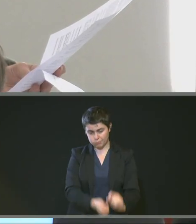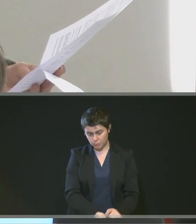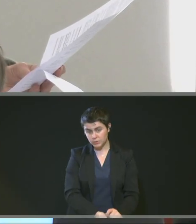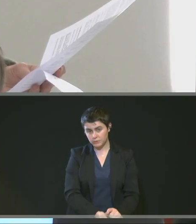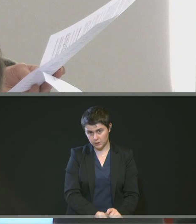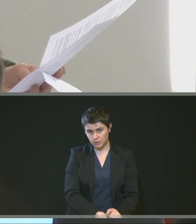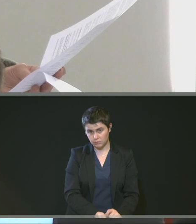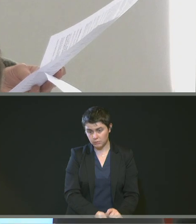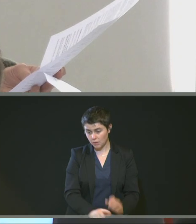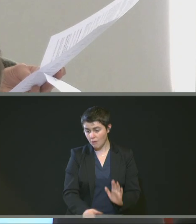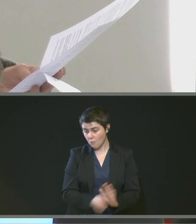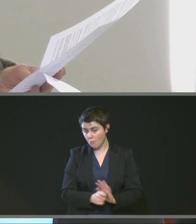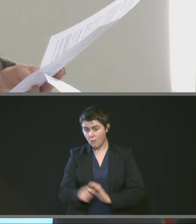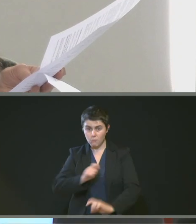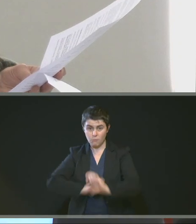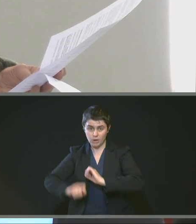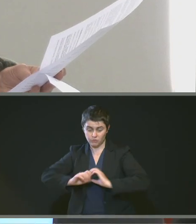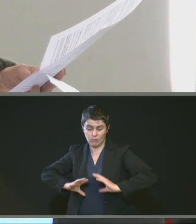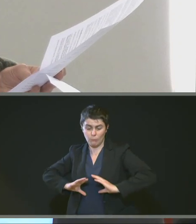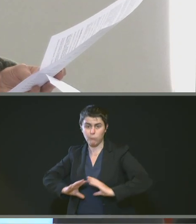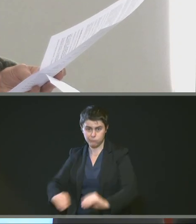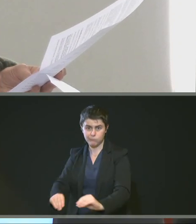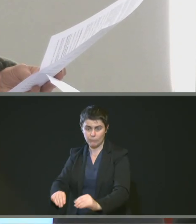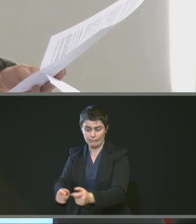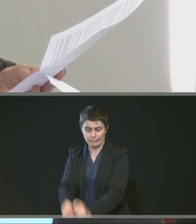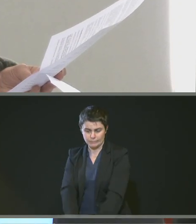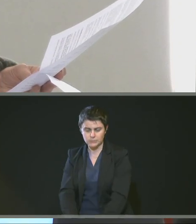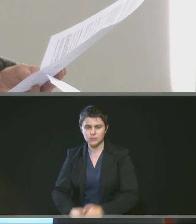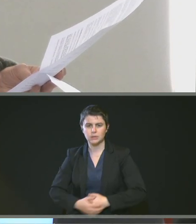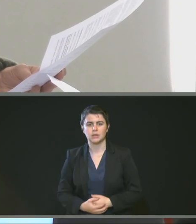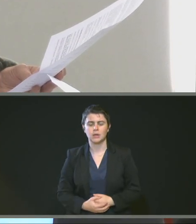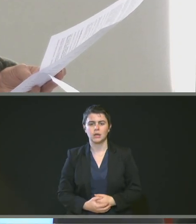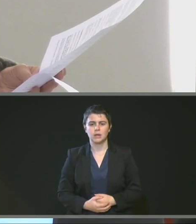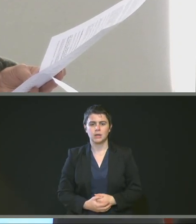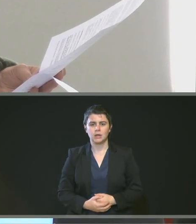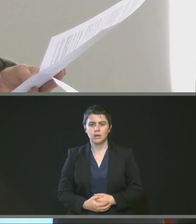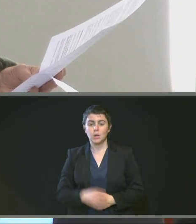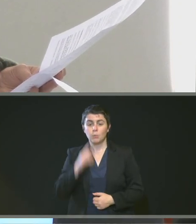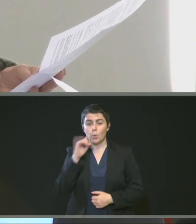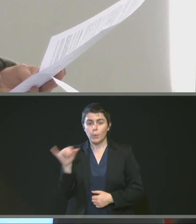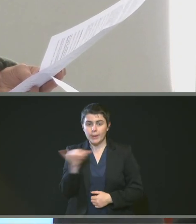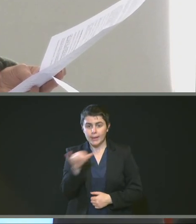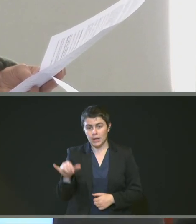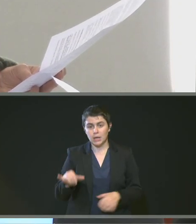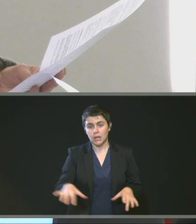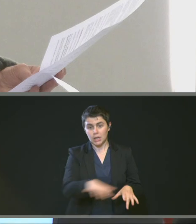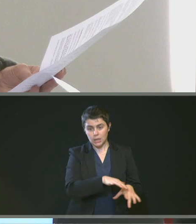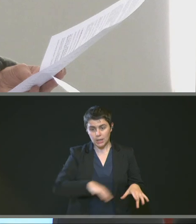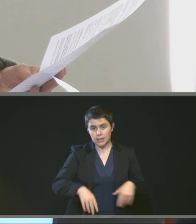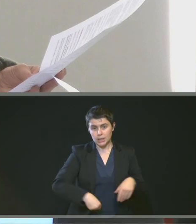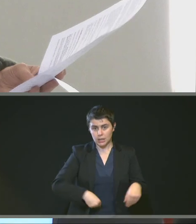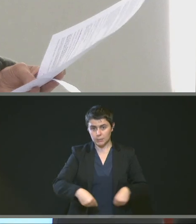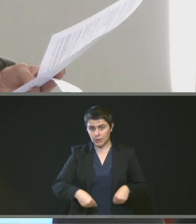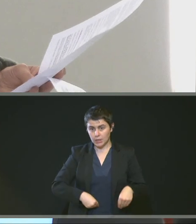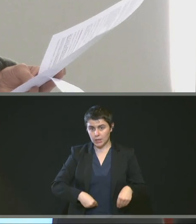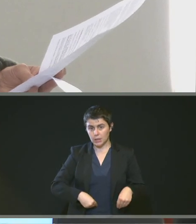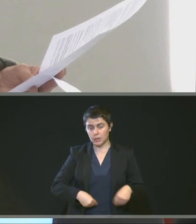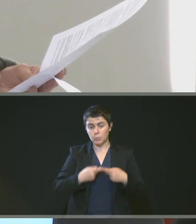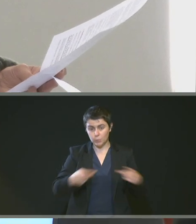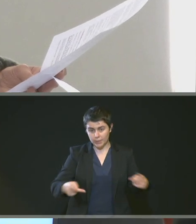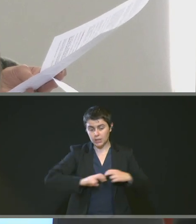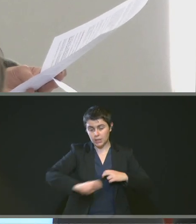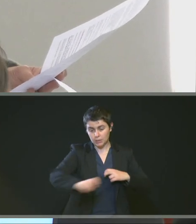publics pour, donc, la direction espaces publics et mobilités durables. Le marché